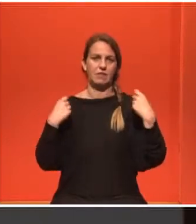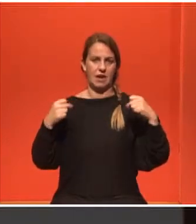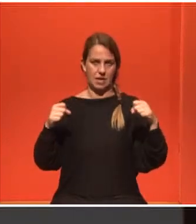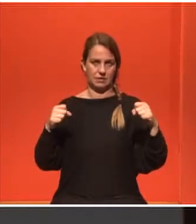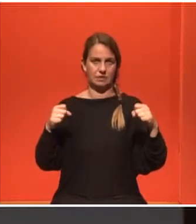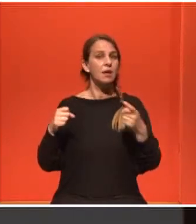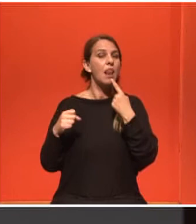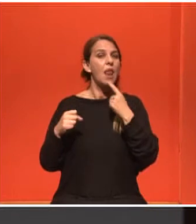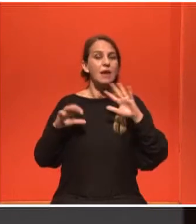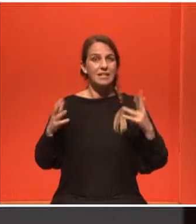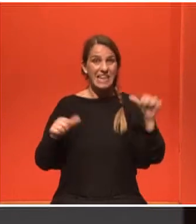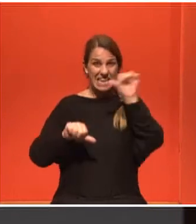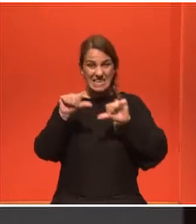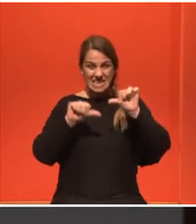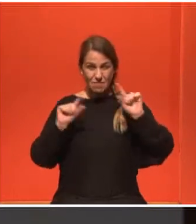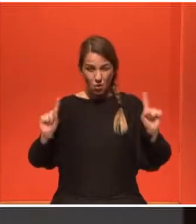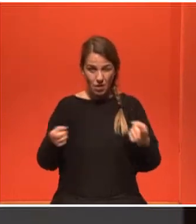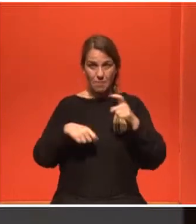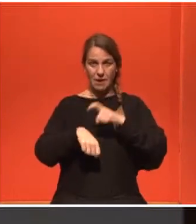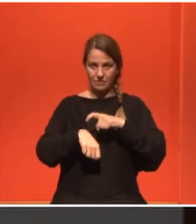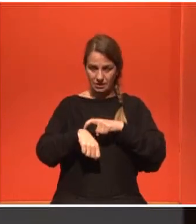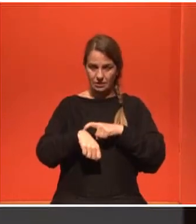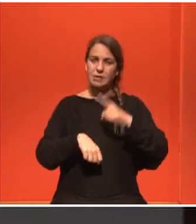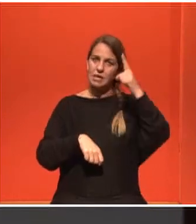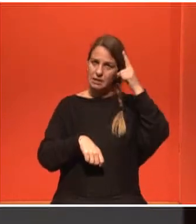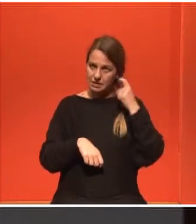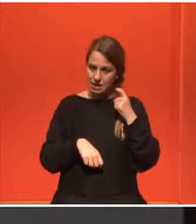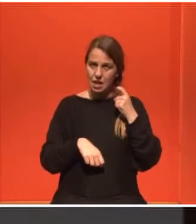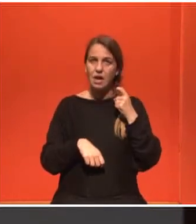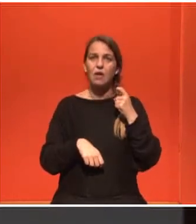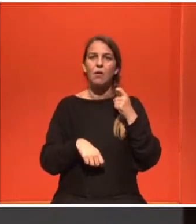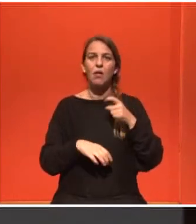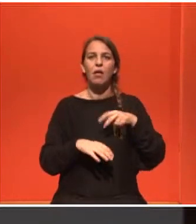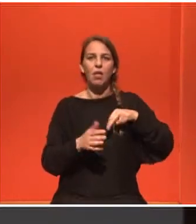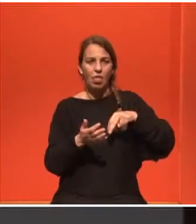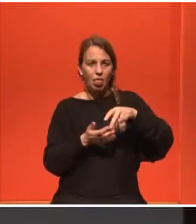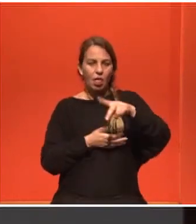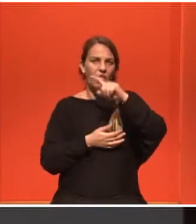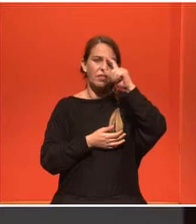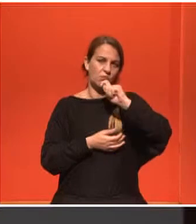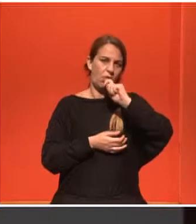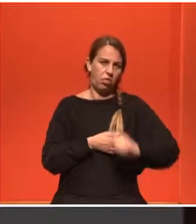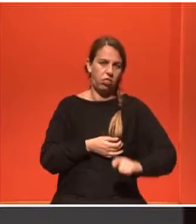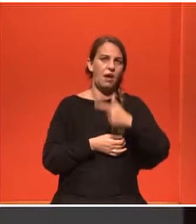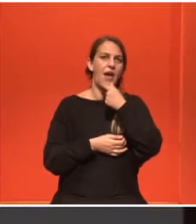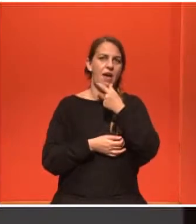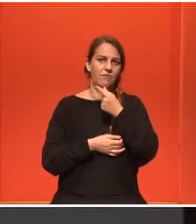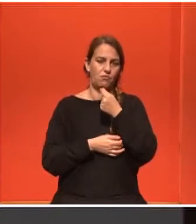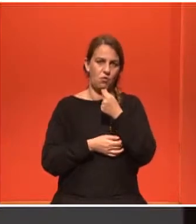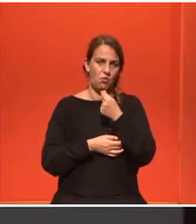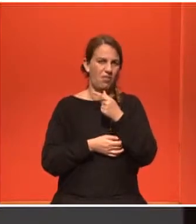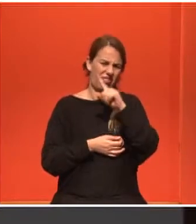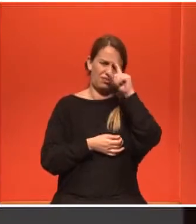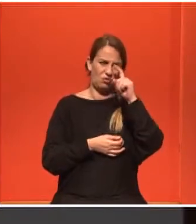ότι κατά τη διάρκεια της χημιοθεραπείας, παρότι υπάρχει πτώση της αερόβιας ικανότητας, άρα και λογικά της ικανότητας να παράξεις έργο